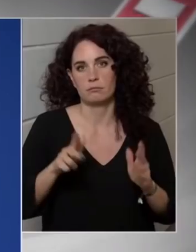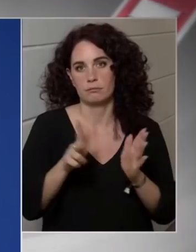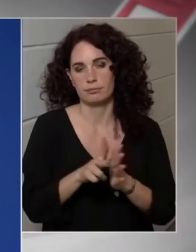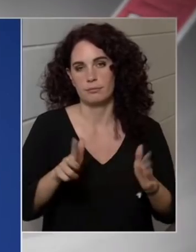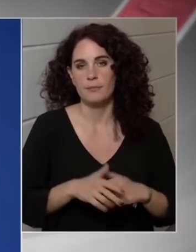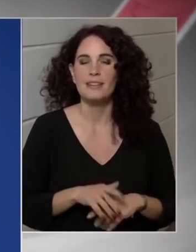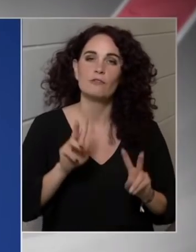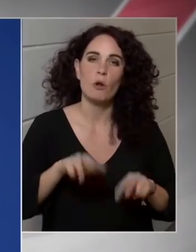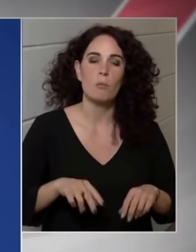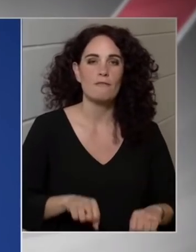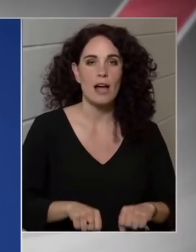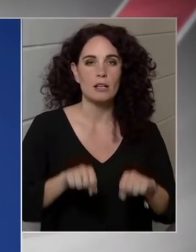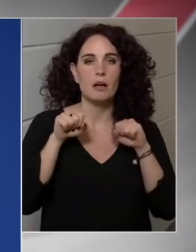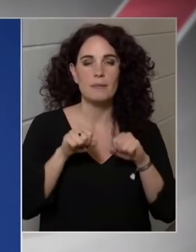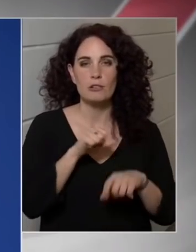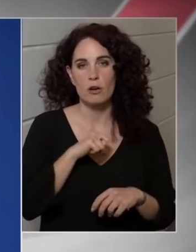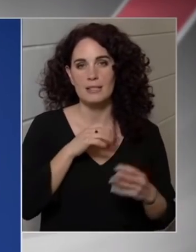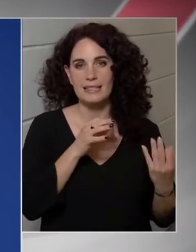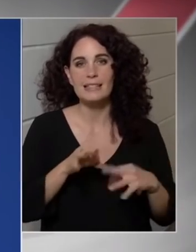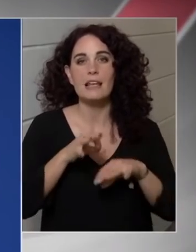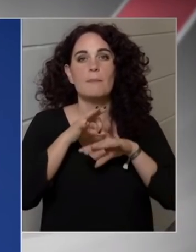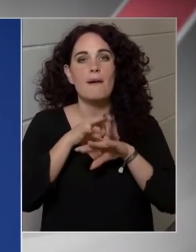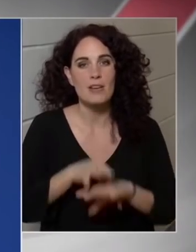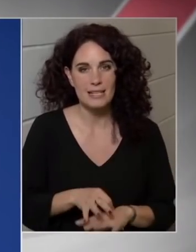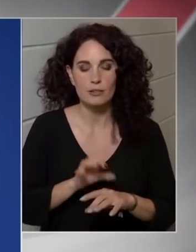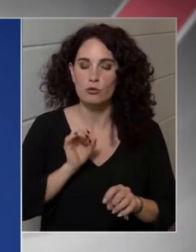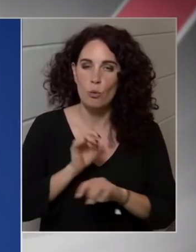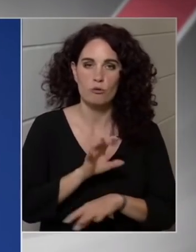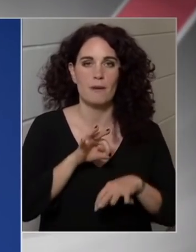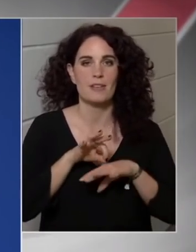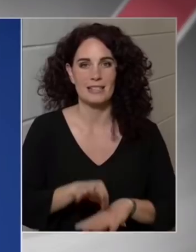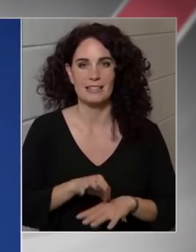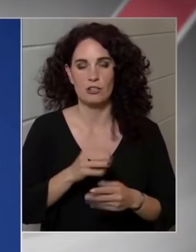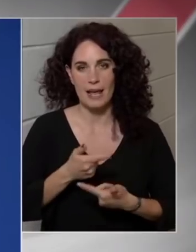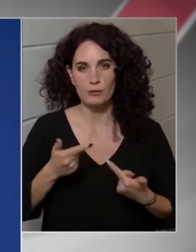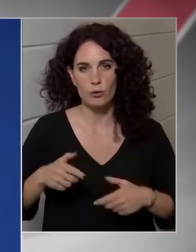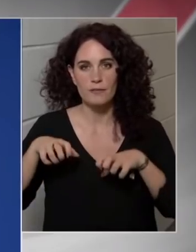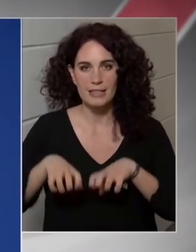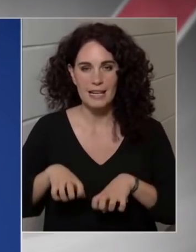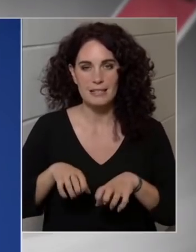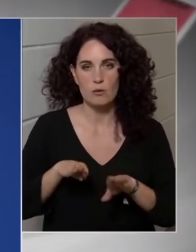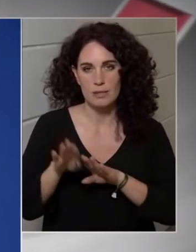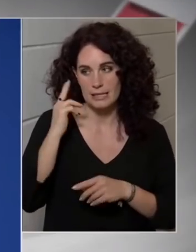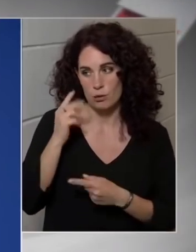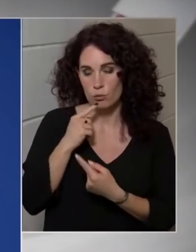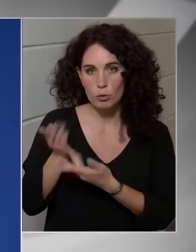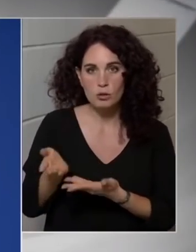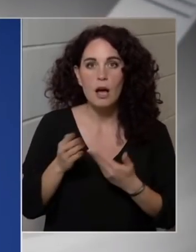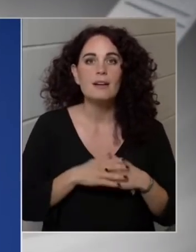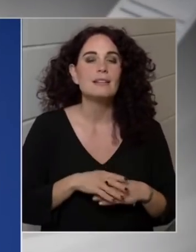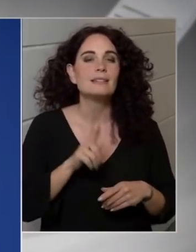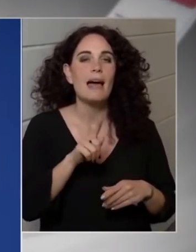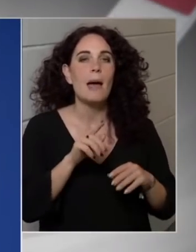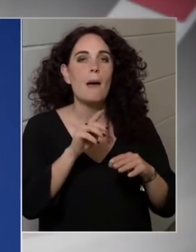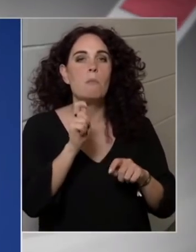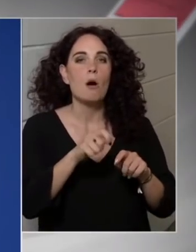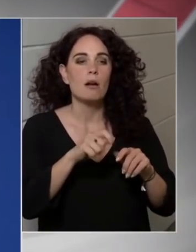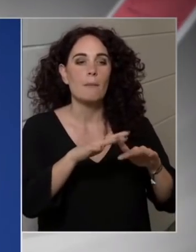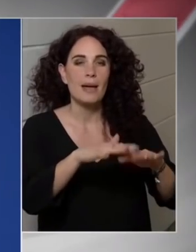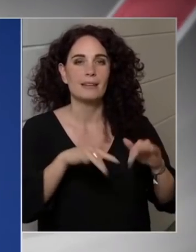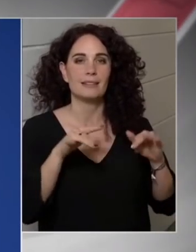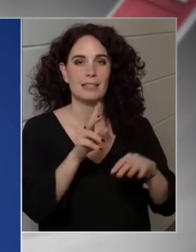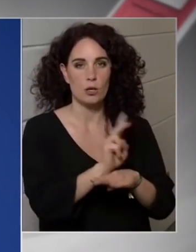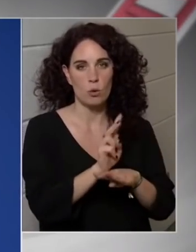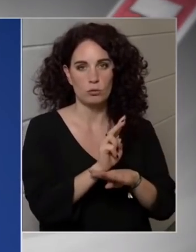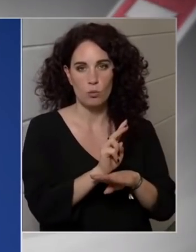csupán az intézkedések bevezetését, gyors bevezetését teszi lehetővé, hogy miniszter úr is mondta, de nem kapcsolja ki a parlamenti kontrollt, mert